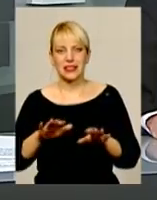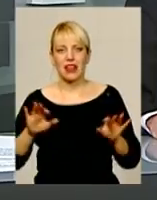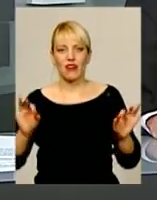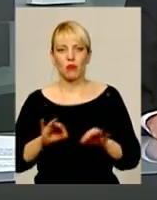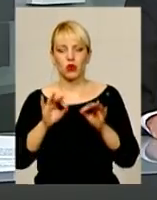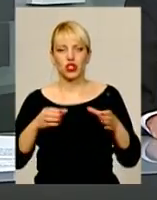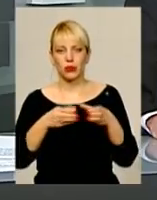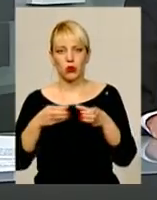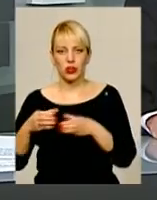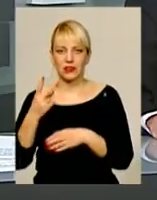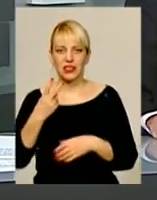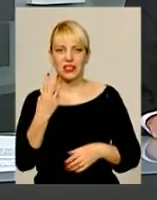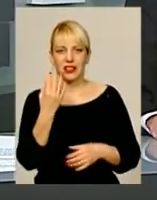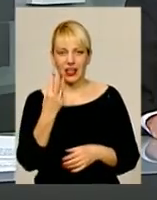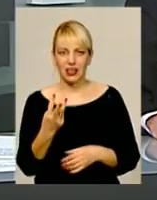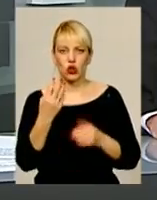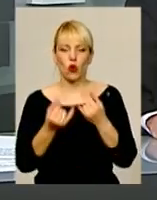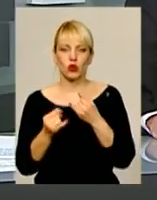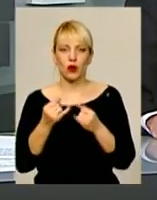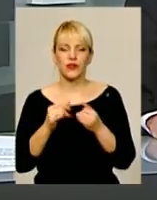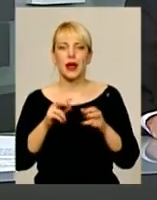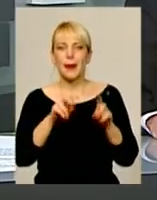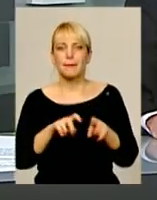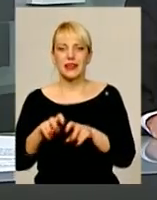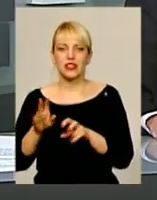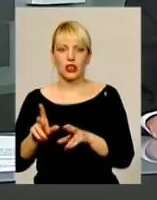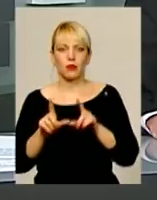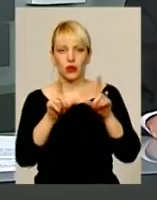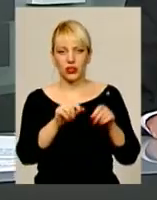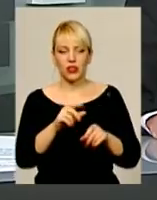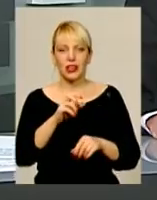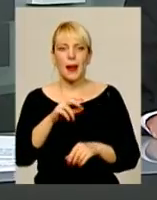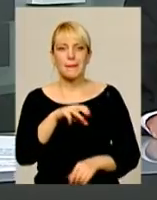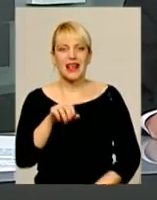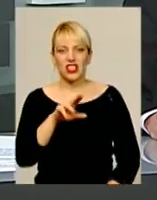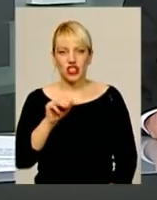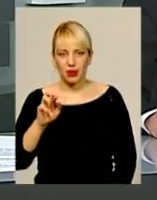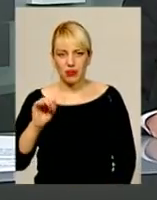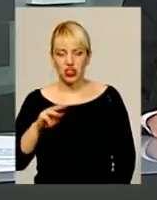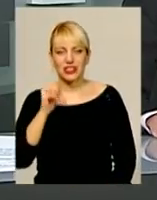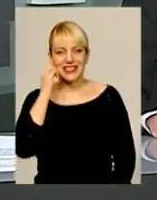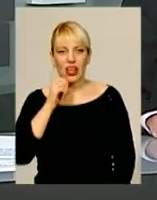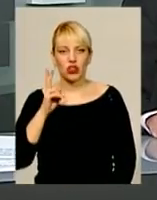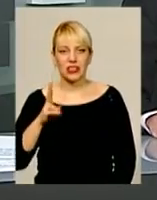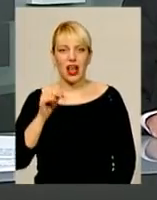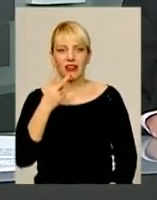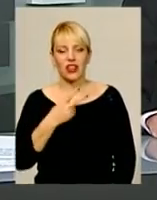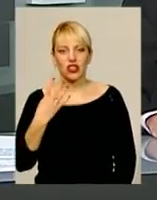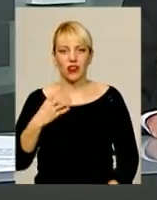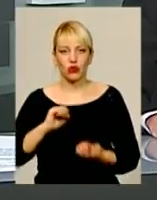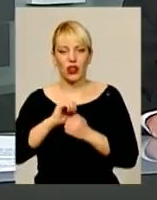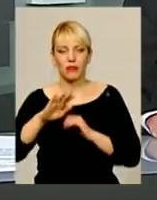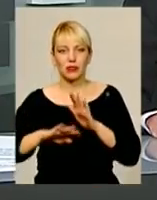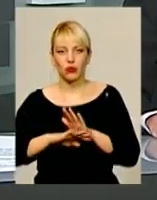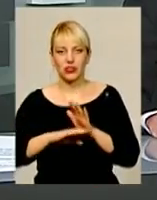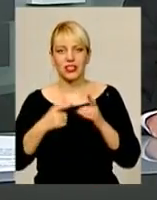колективами. 23 жовтня пасажири потягу будуть у Меджибужі, Старокостянтинові, а ось 24-го – у Кам'янці